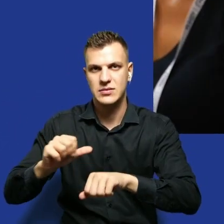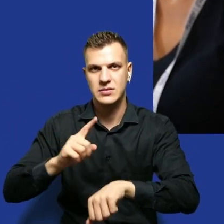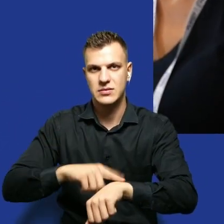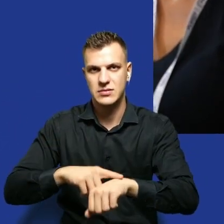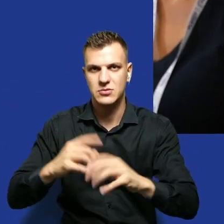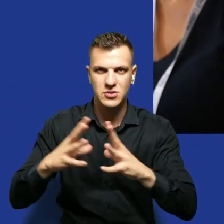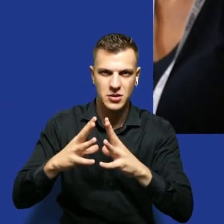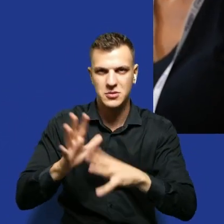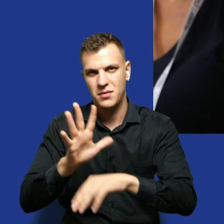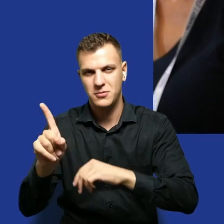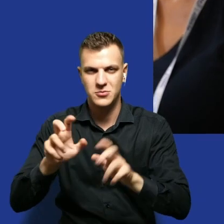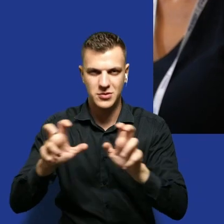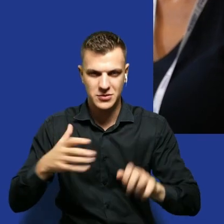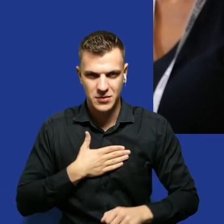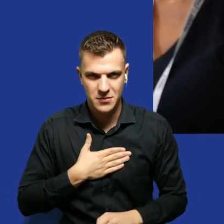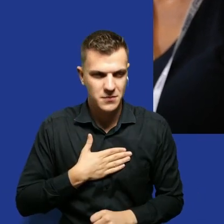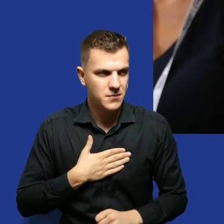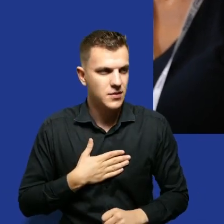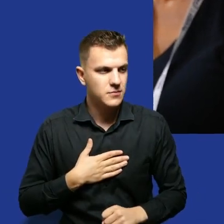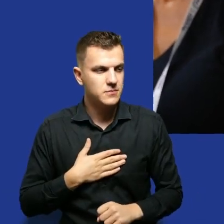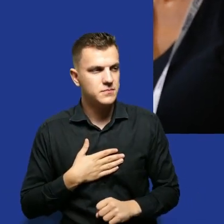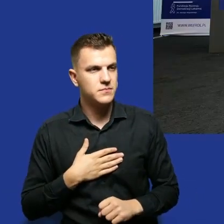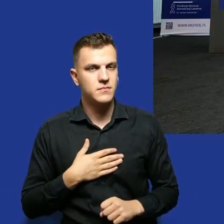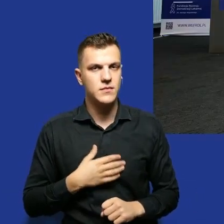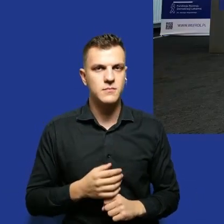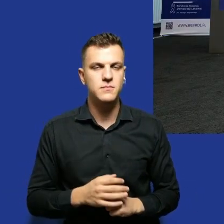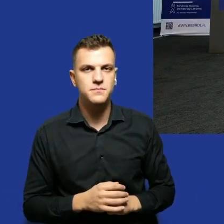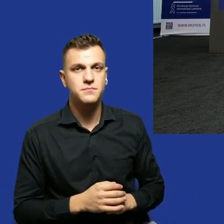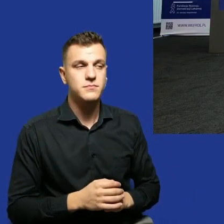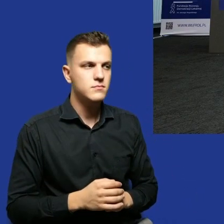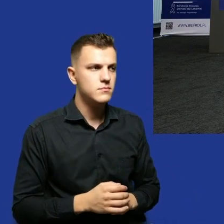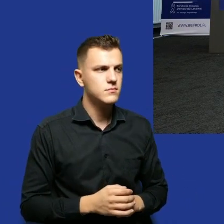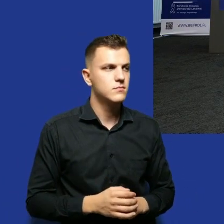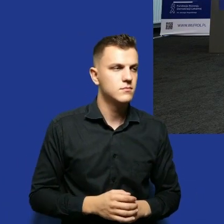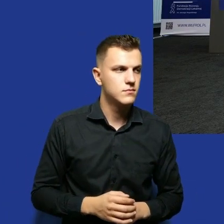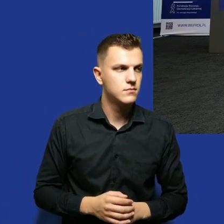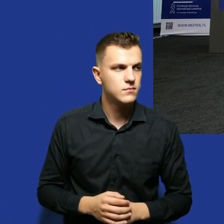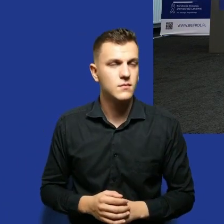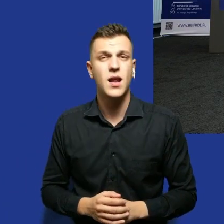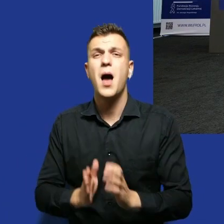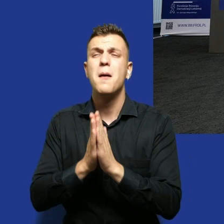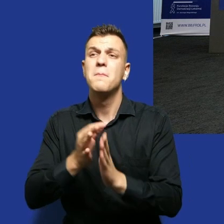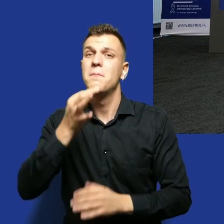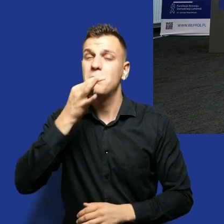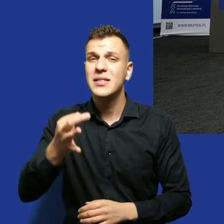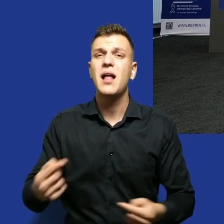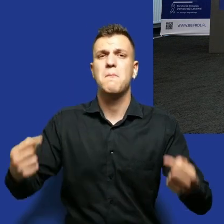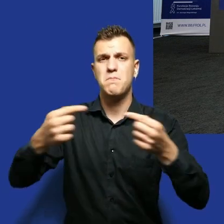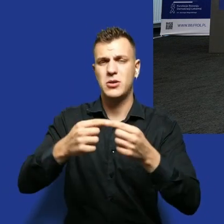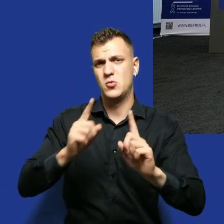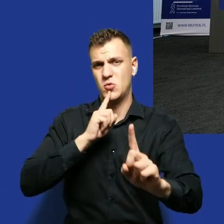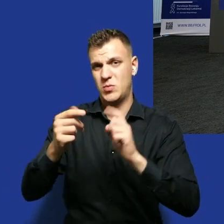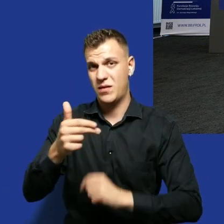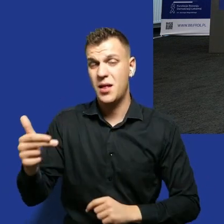porywach, 15 minut. Prosiłabym o głosy związane z tematem naszej tutaj rozmowy.